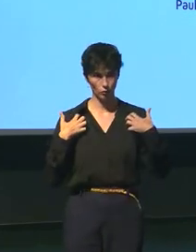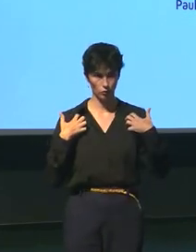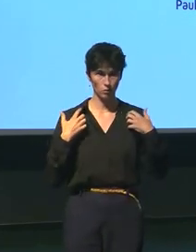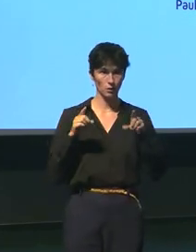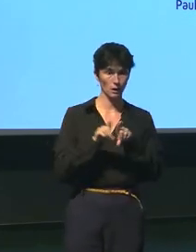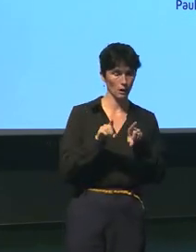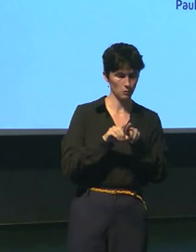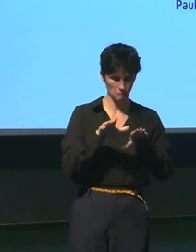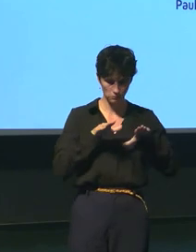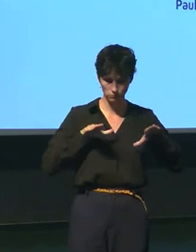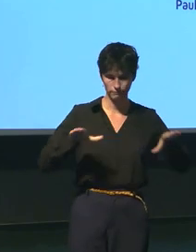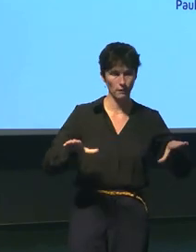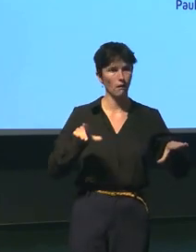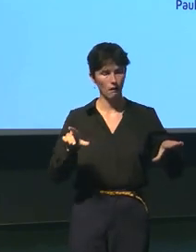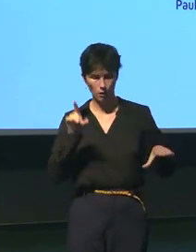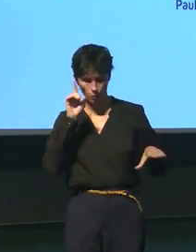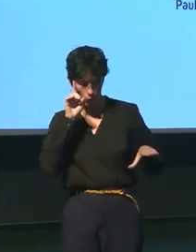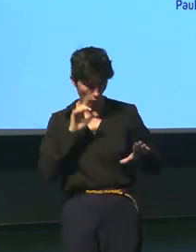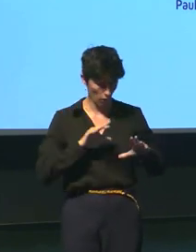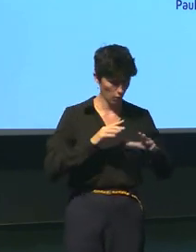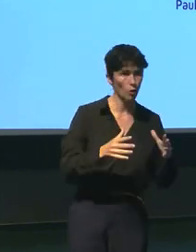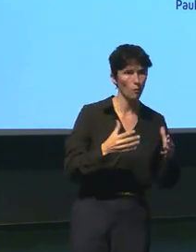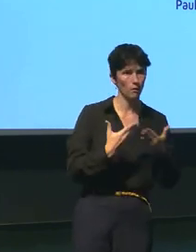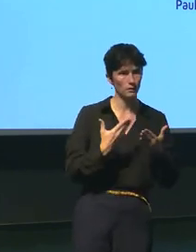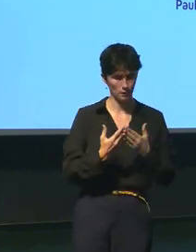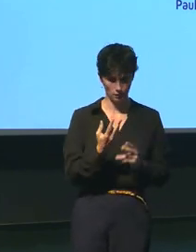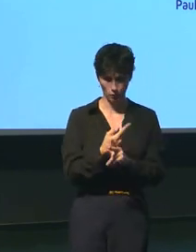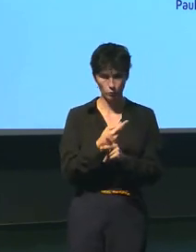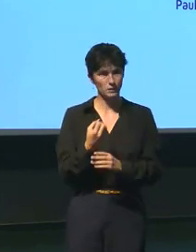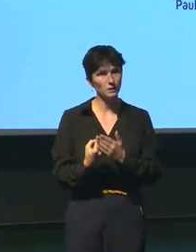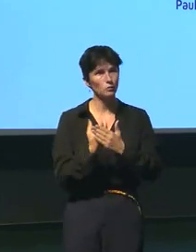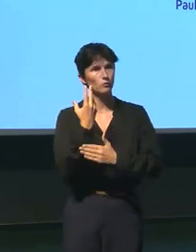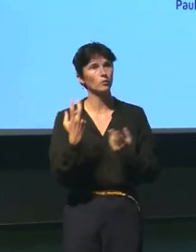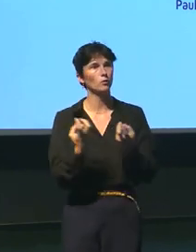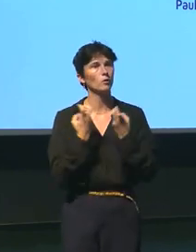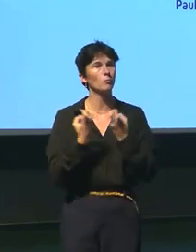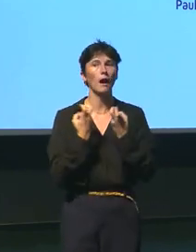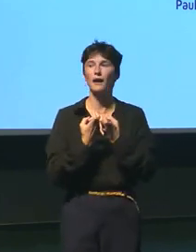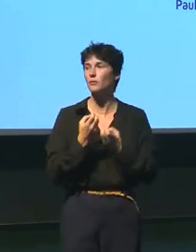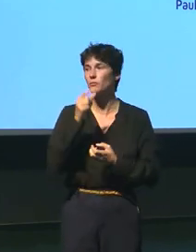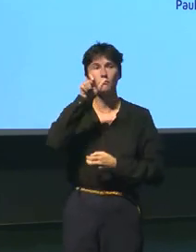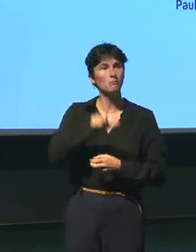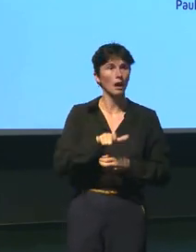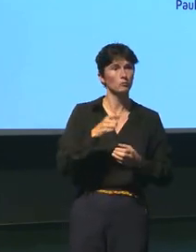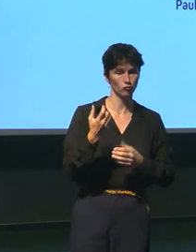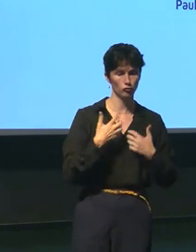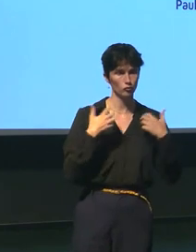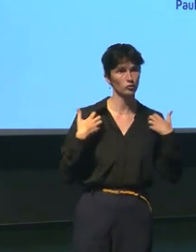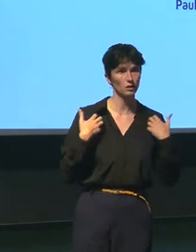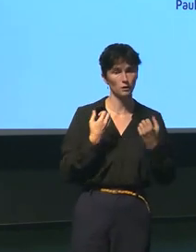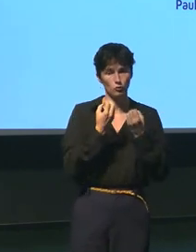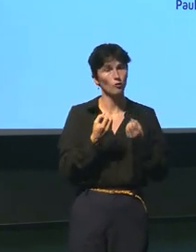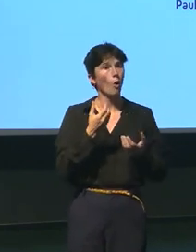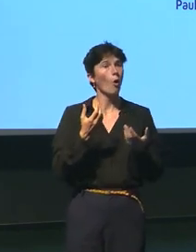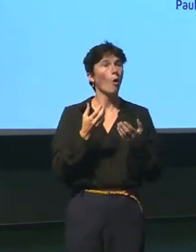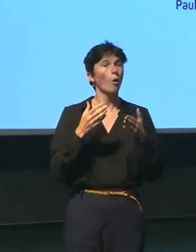temps c'est le pourspoids et le comment avec de nouveaux outils par exemple nos collègues qui frais vers utilisent très couramment des plongeurs